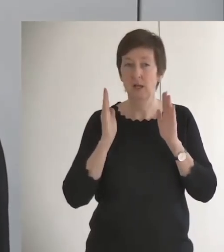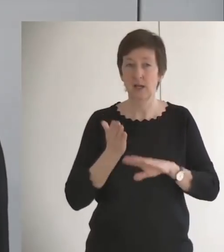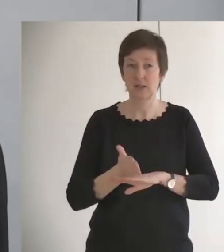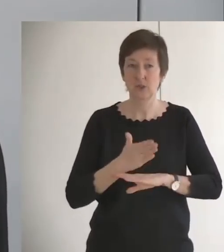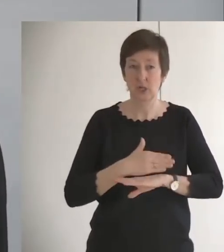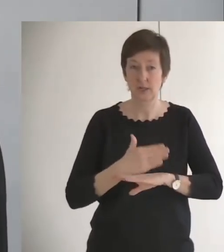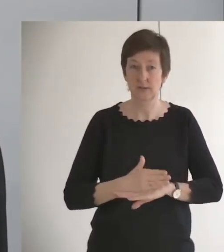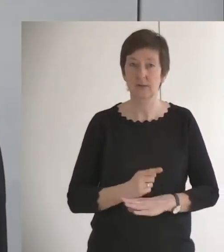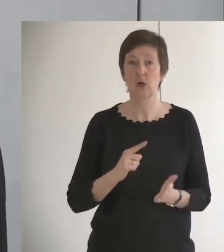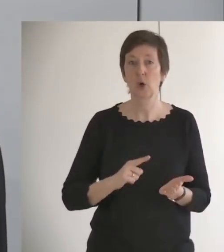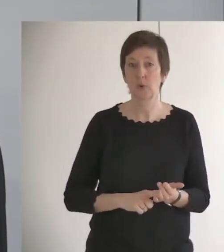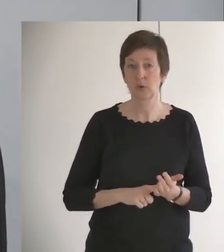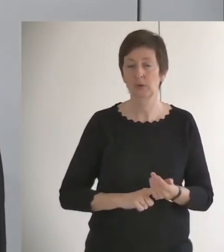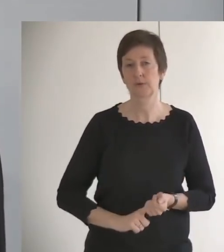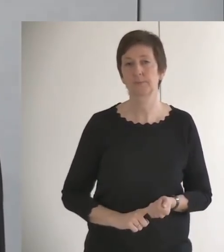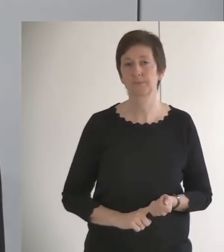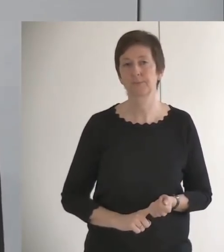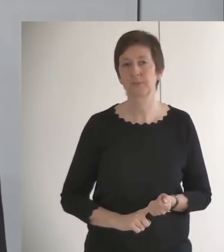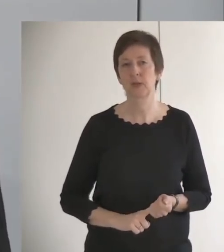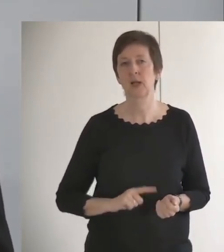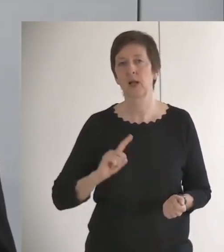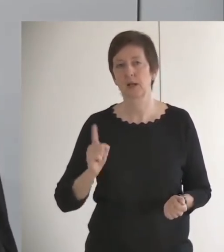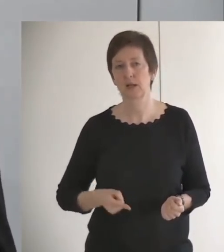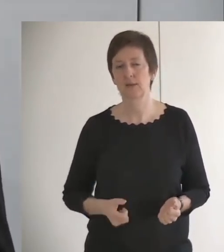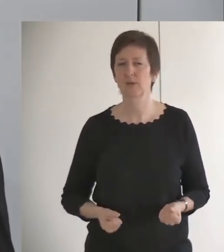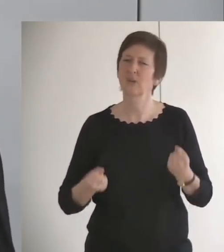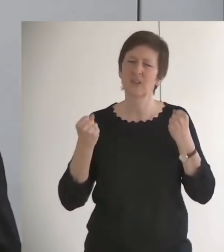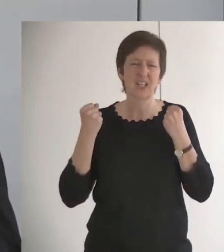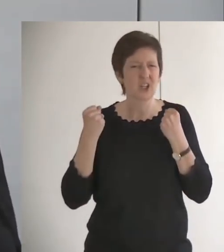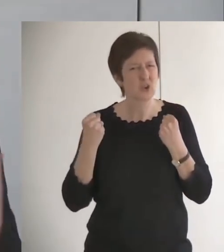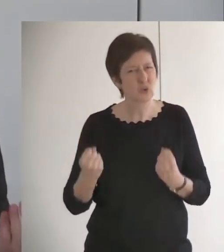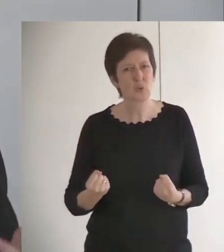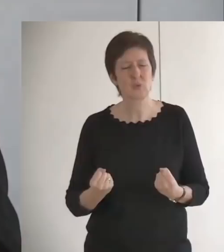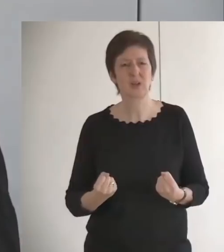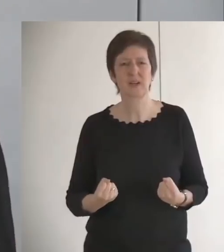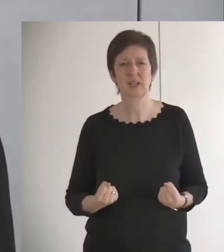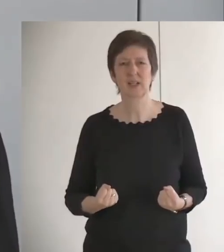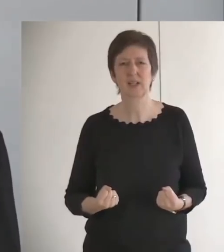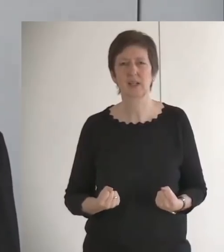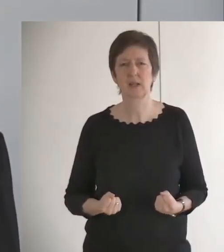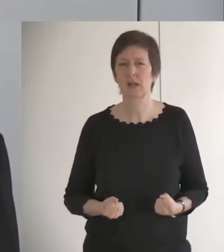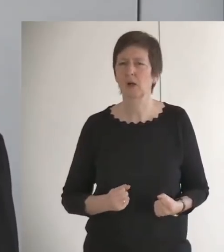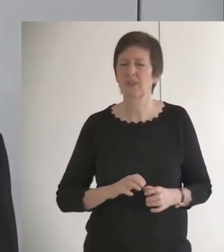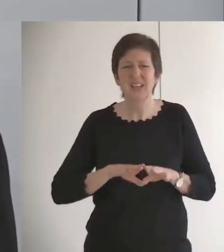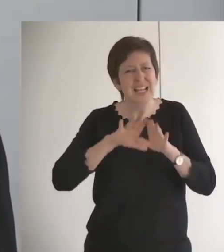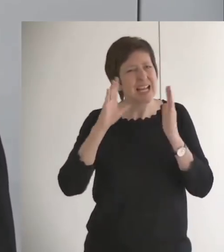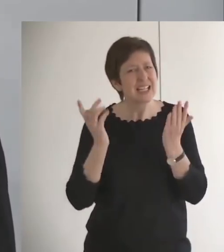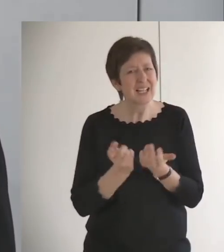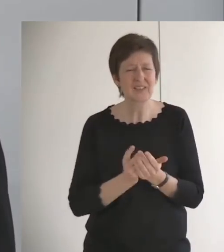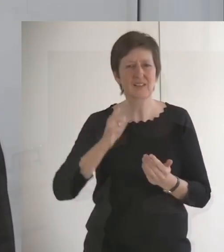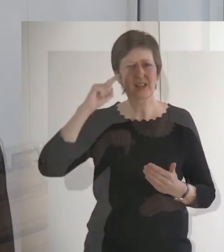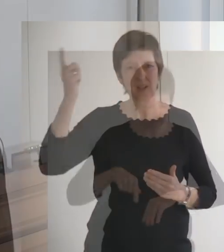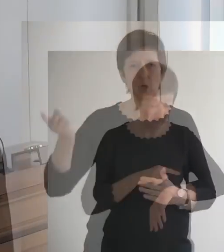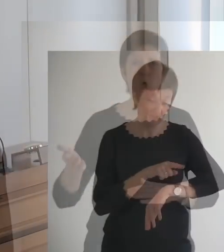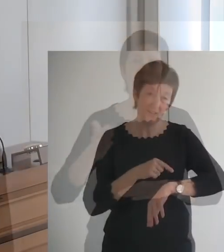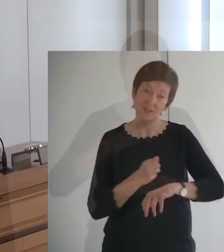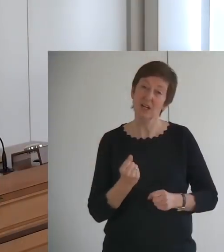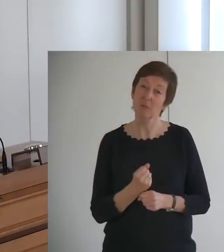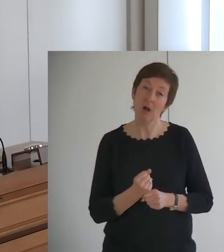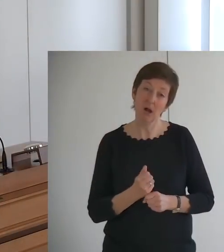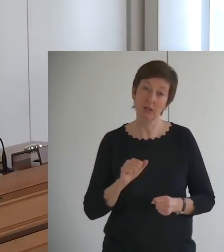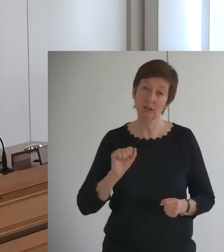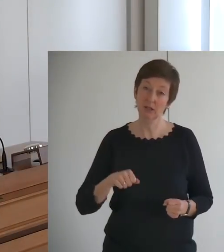tun, in dieser Zeit, die Zuversicht, die starke auf den ganzen Glauben auf den Herrn setzen.